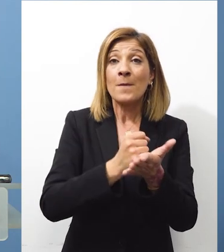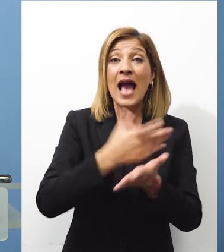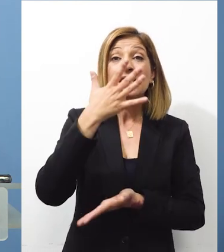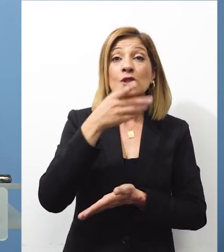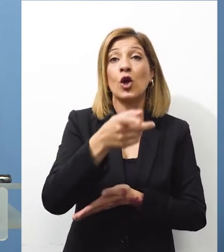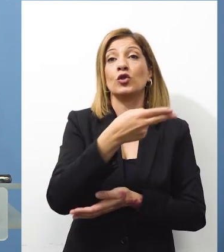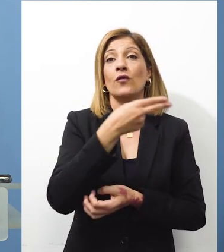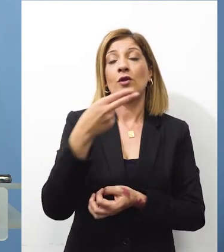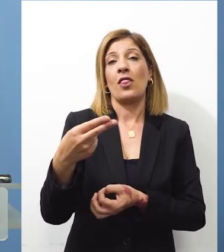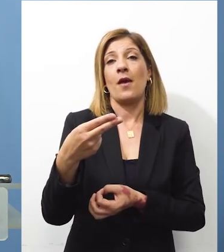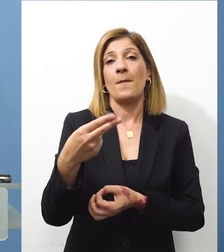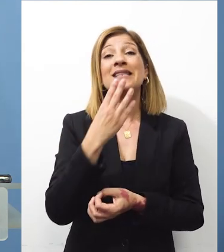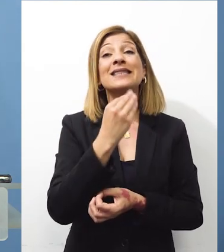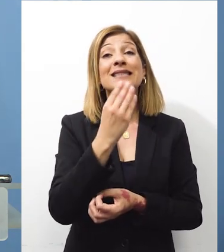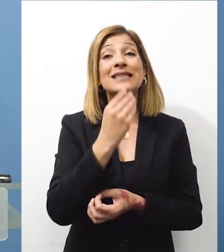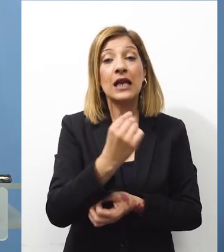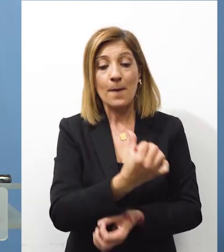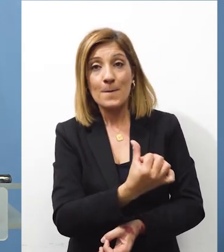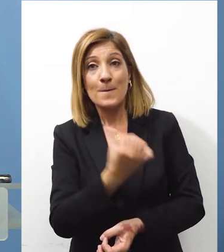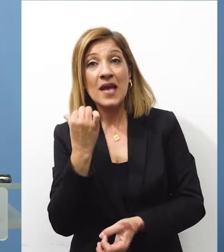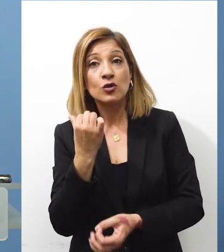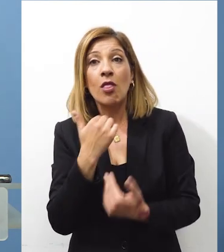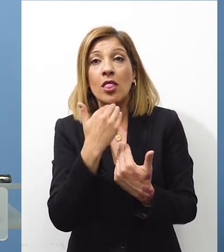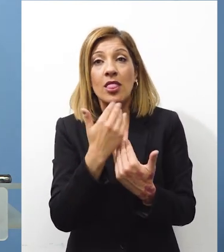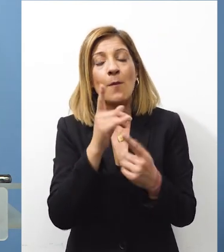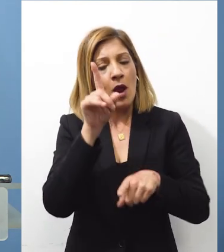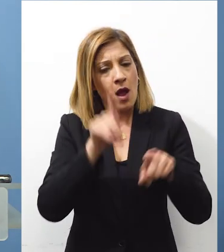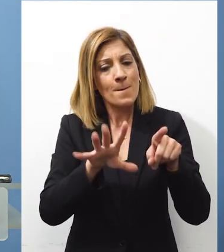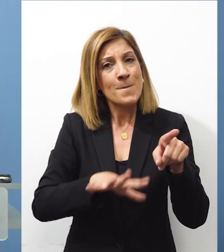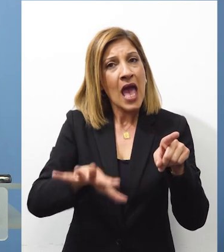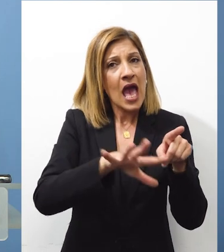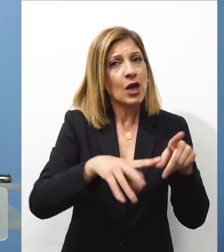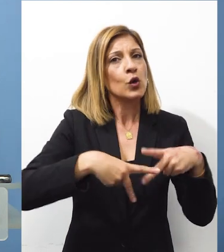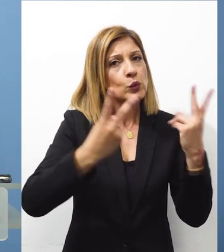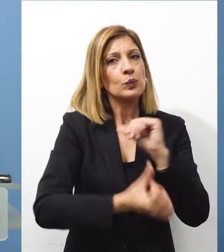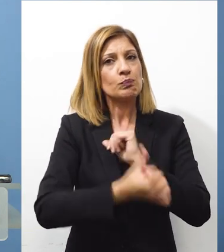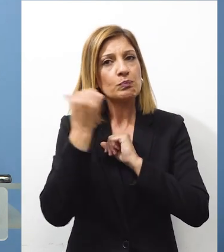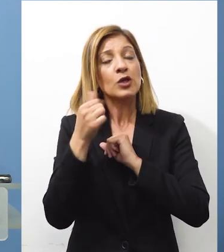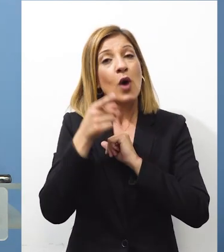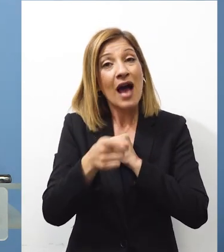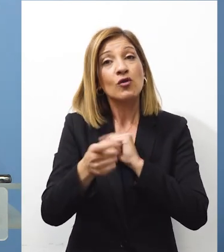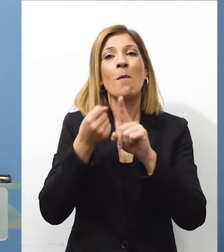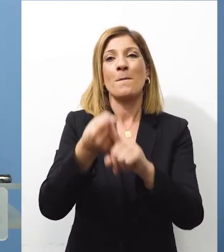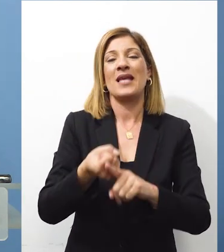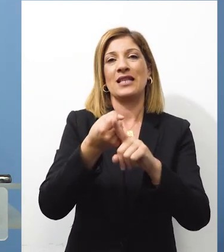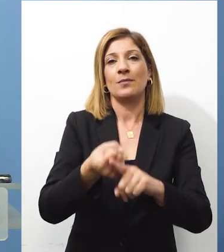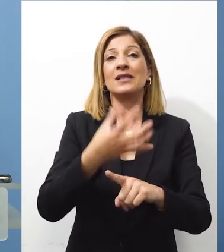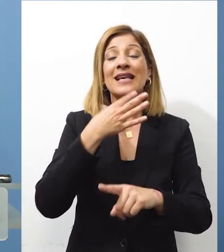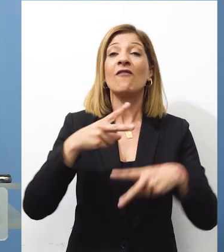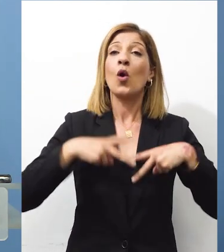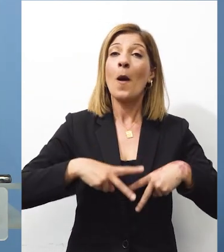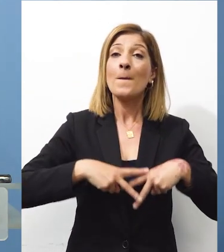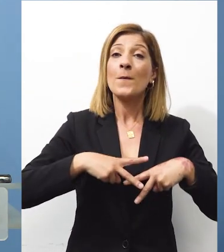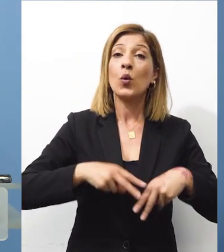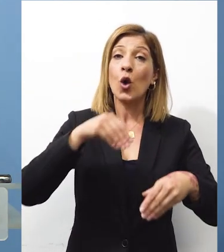επαναξιολόγησης του καθεστώτος της Συρίας ιδιαίτερα κάποιων περιοχών στην Συρία Επαναλαμβάνω για ακόμη μια φορά Είναι αυτός ο λόγος που ο Υπουργός Εσωτερικών θα